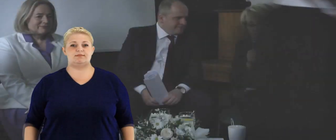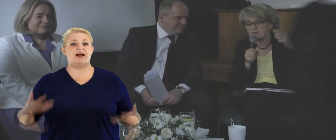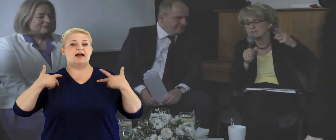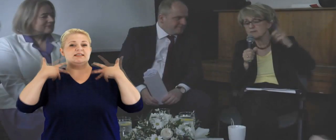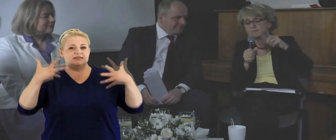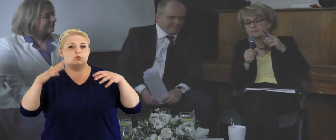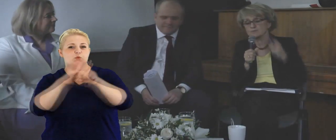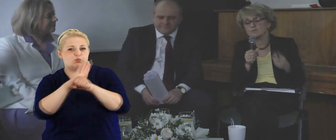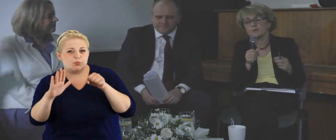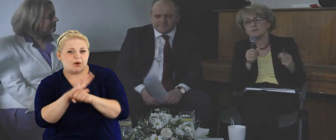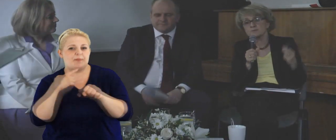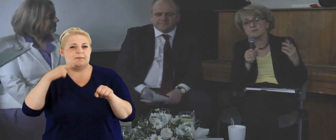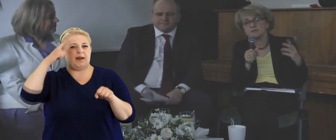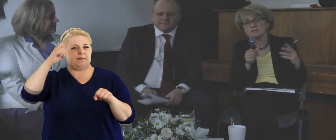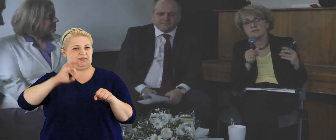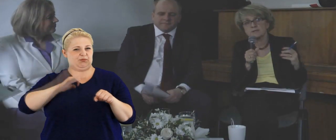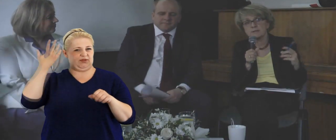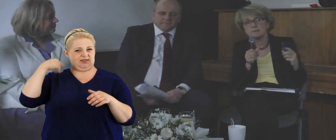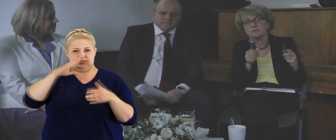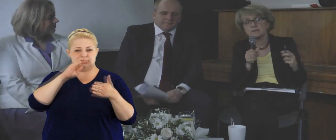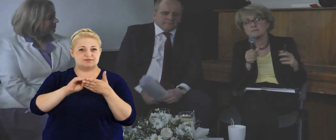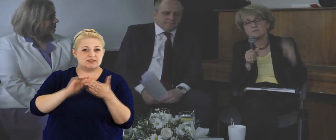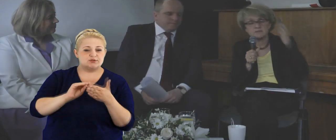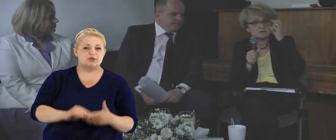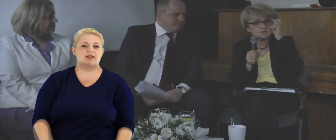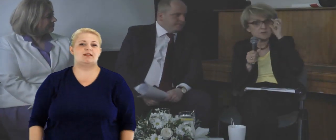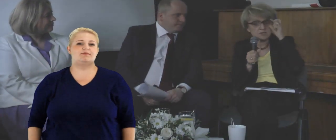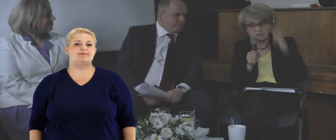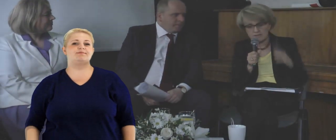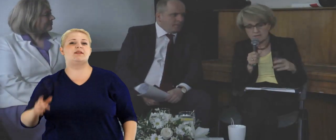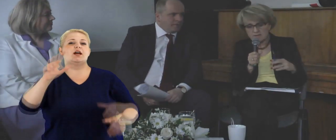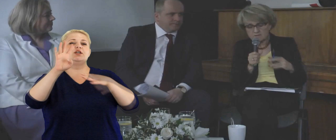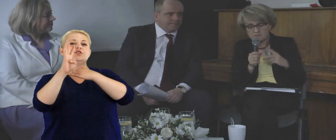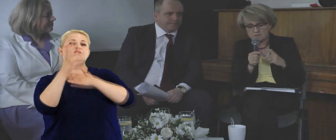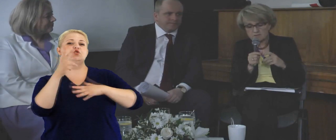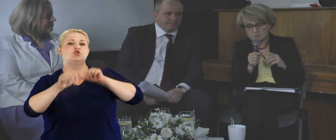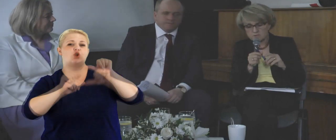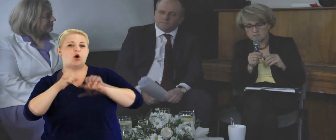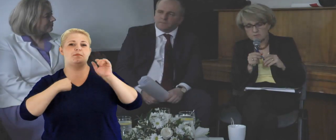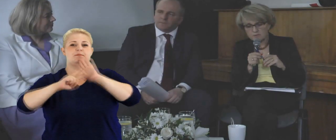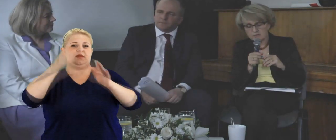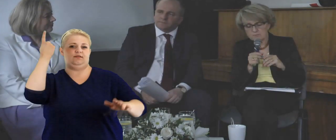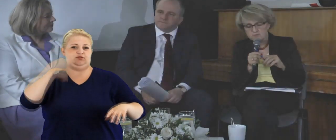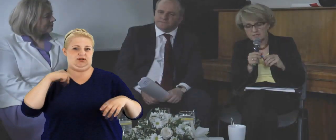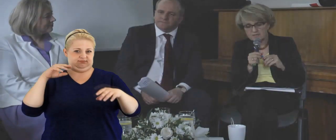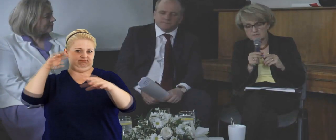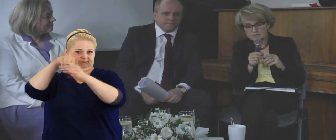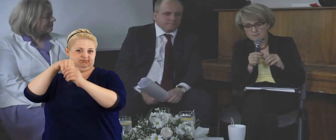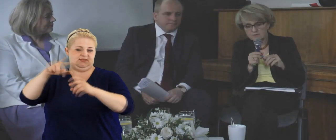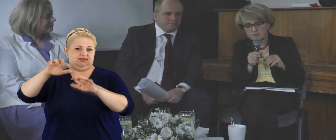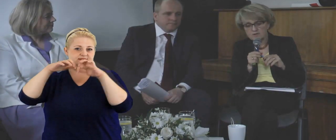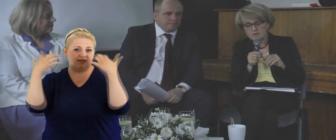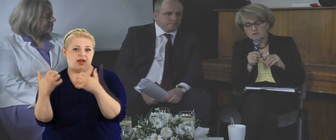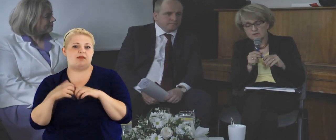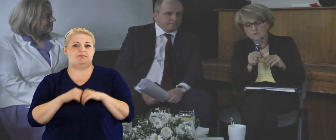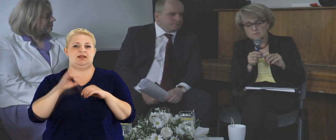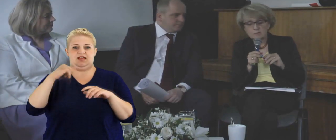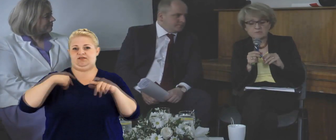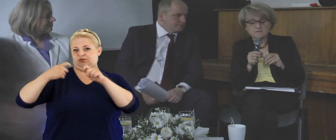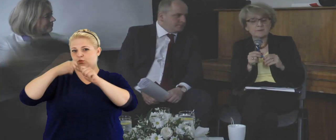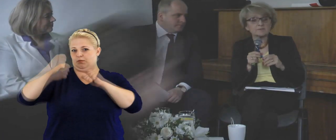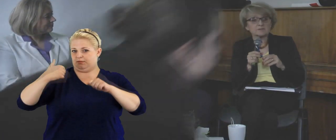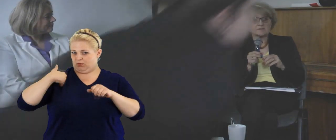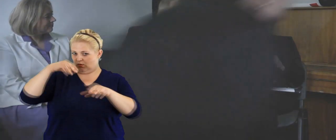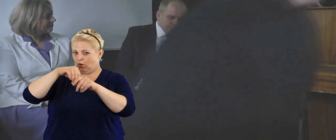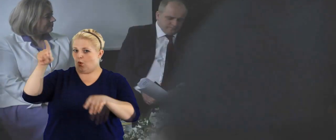Szartuję, ale ja tylko chciałam po prostu uzupełnić, ponieważ ja pamiętam z własnego doświadczenia w 93 roku, jak pierwszy raz weszłam do rządu i